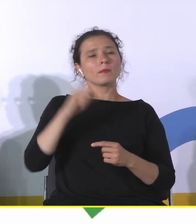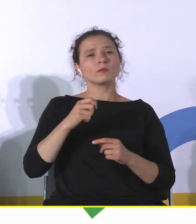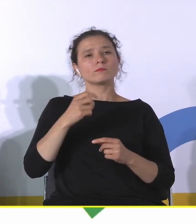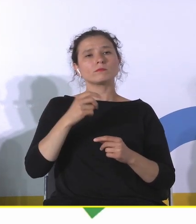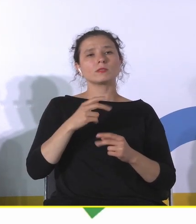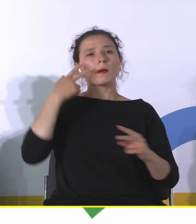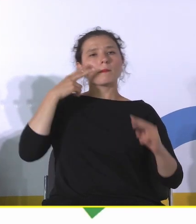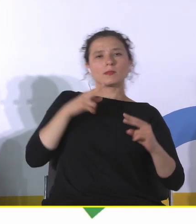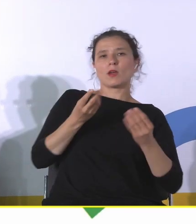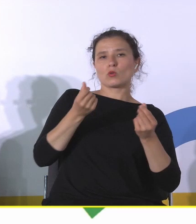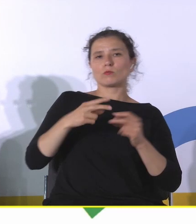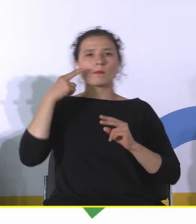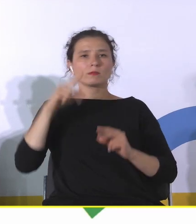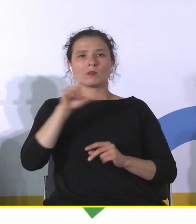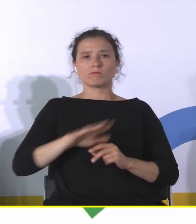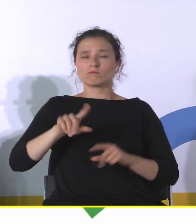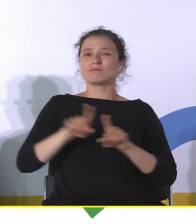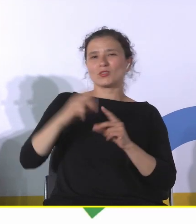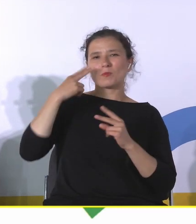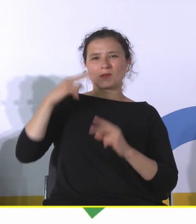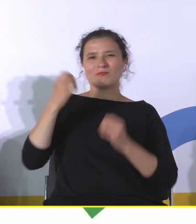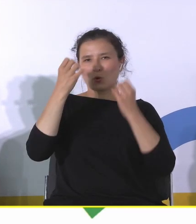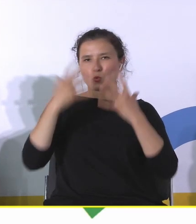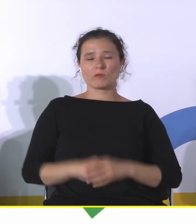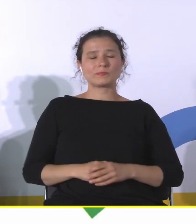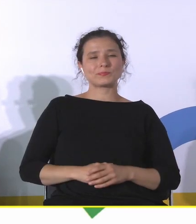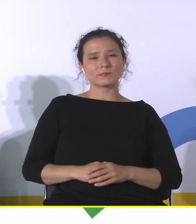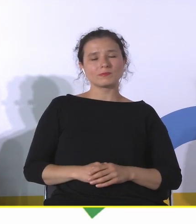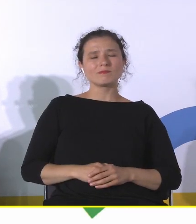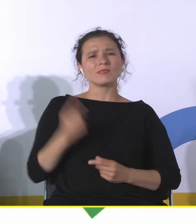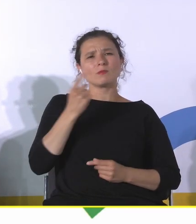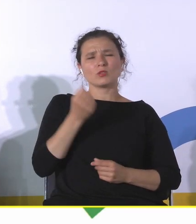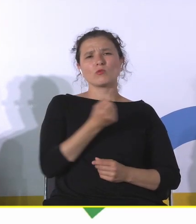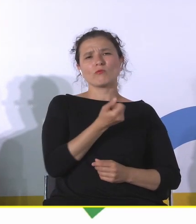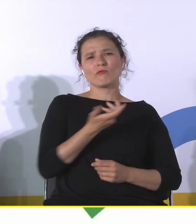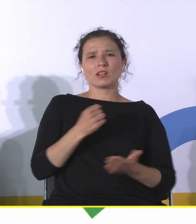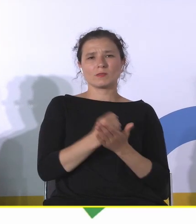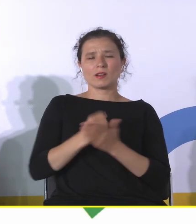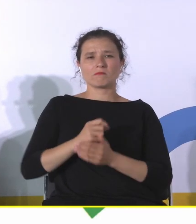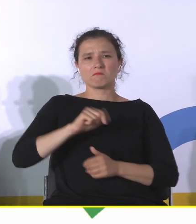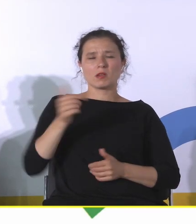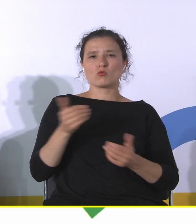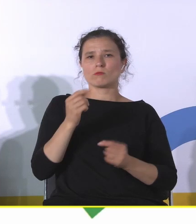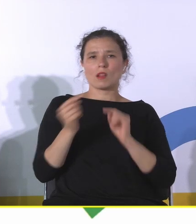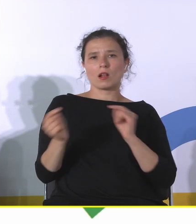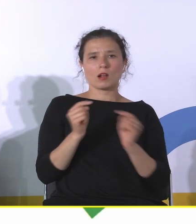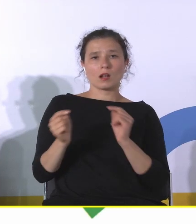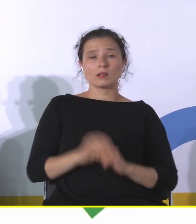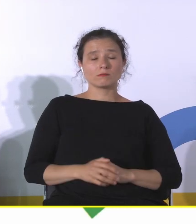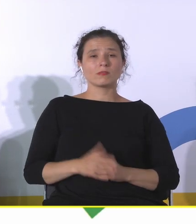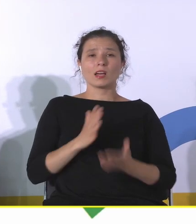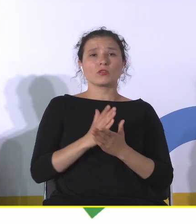i kulturowy. I tutaj jest bardzo wiele, myślę, kwestii, o których można dyskutować, więc tylko jakby je zarysuję.